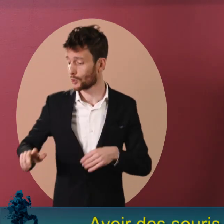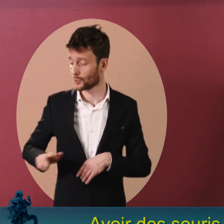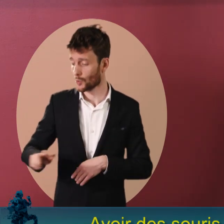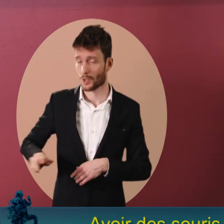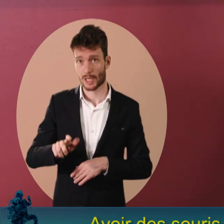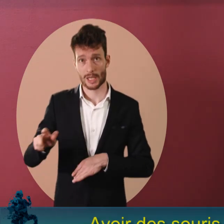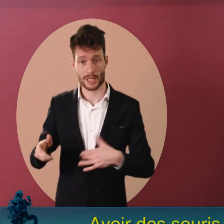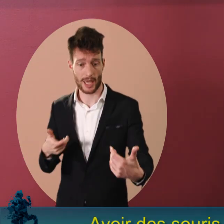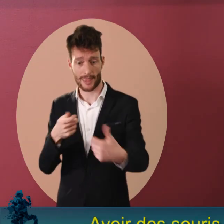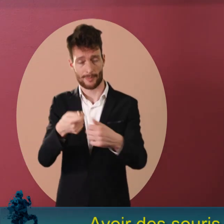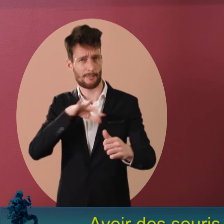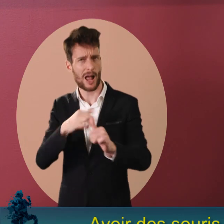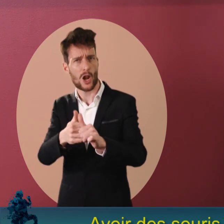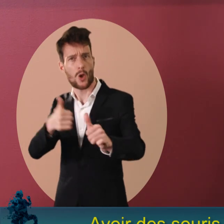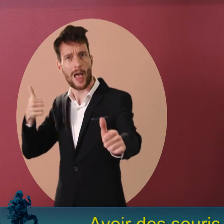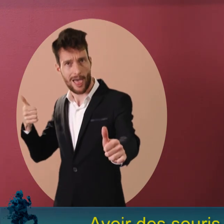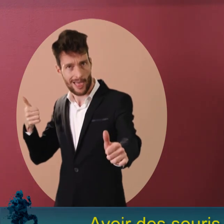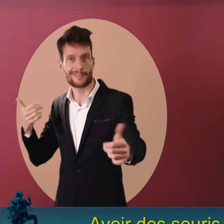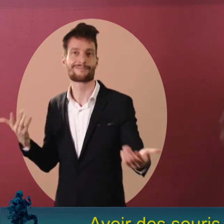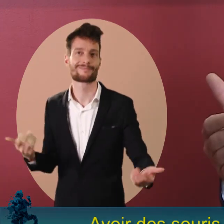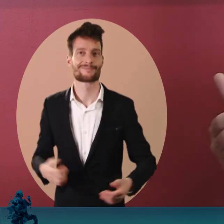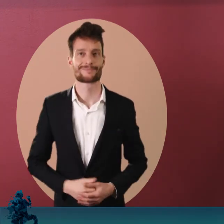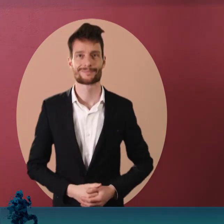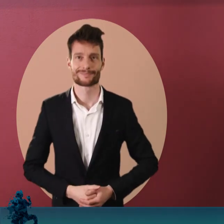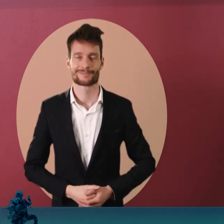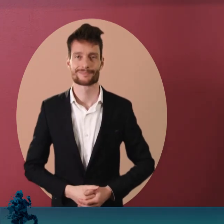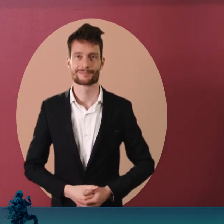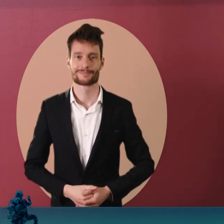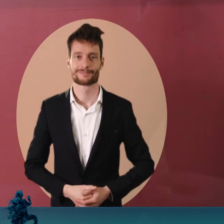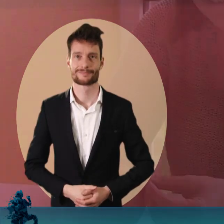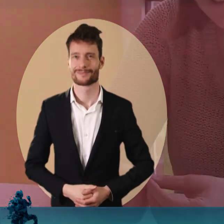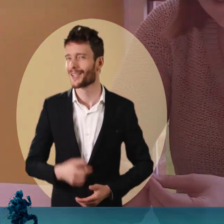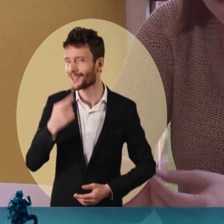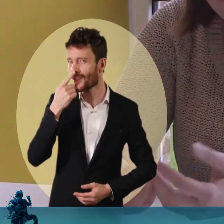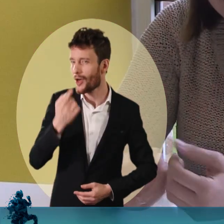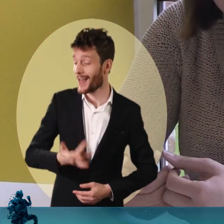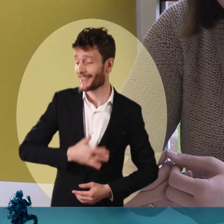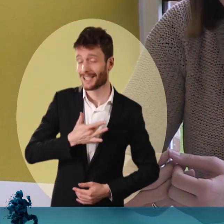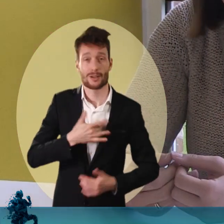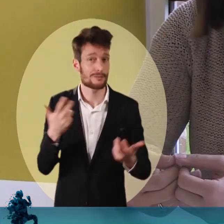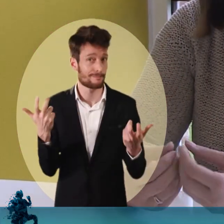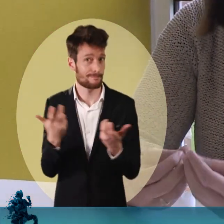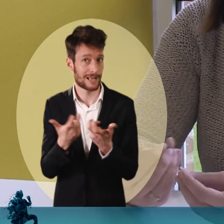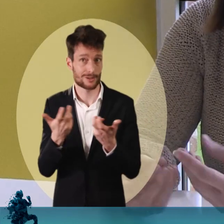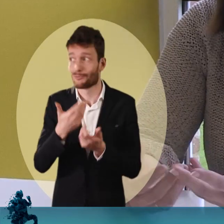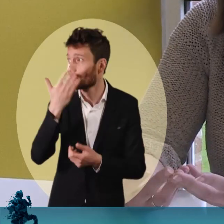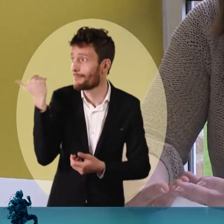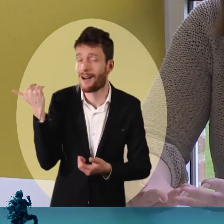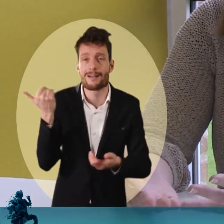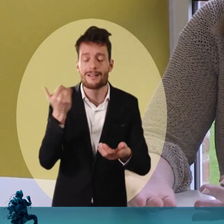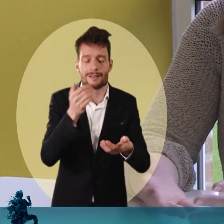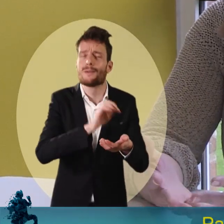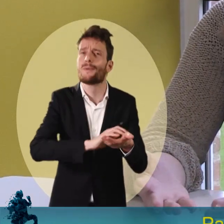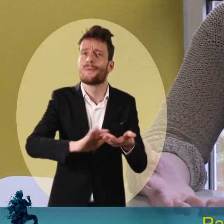Avoir des souris également adaptées, compte tenu de la distance par rapport au poste de travail. Ça serait bien s'il pouvait, si on avait,